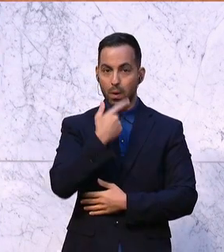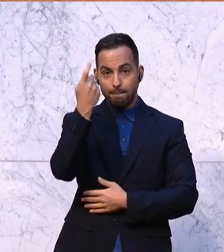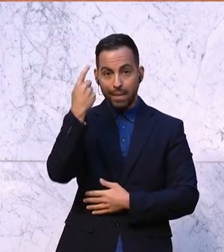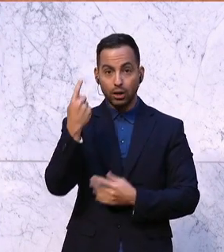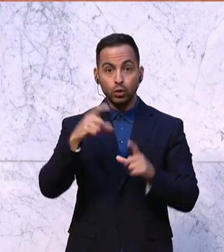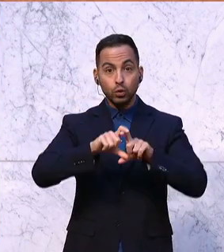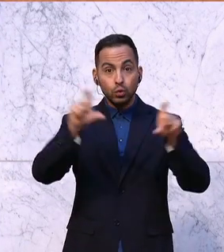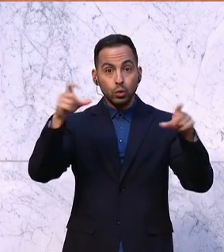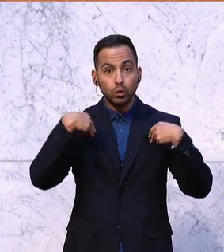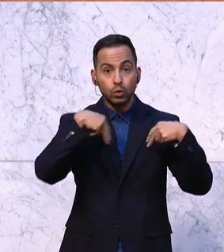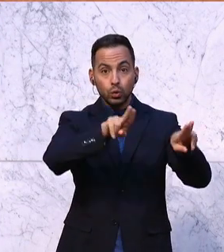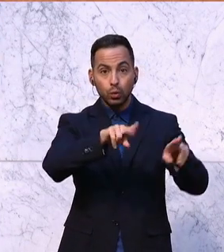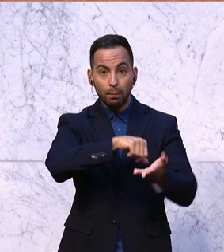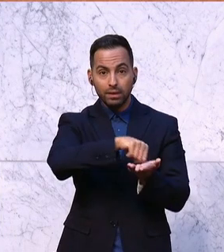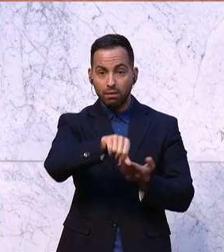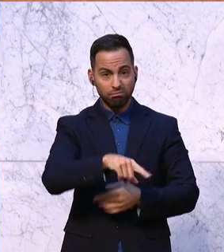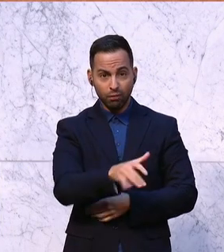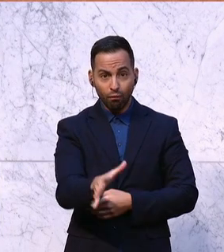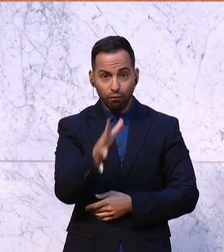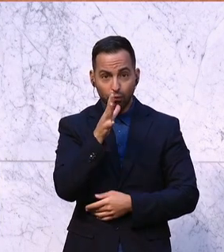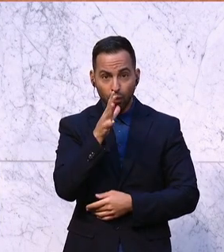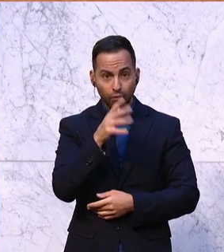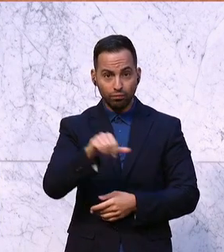zurückzahlen. Das ist ein nicht genügend, Herr Finanzminister.